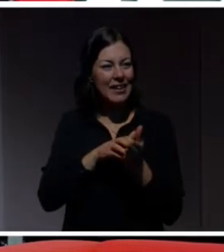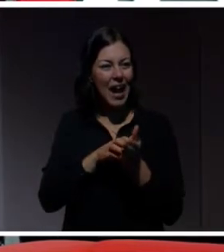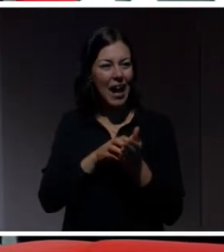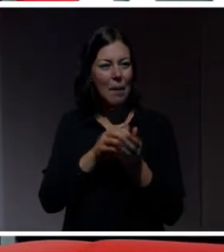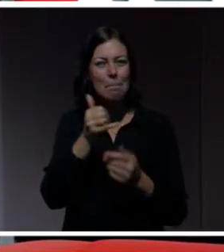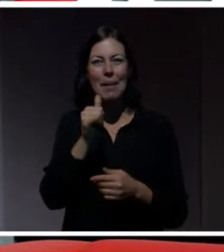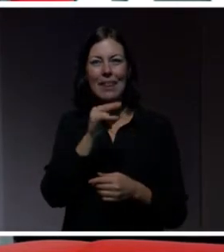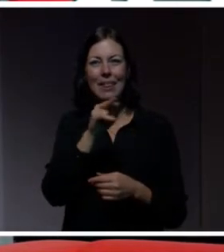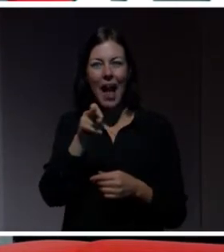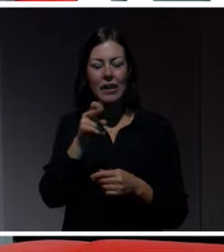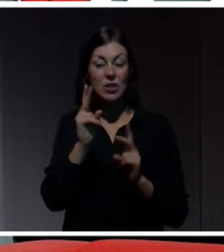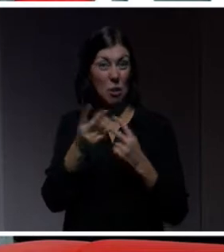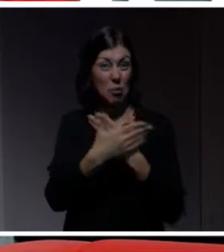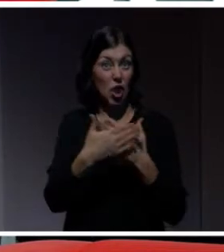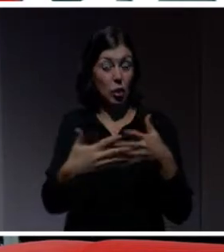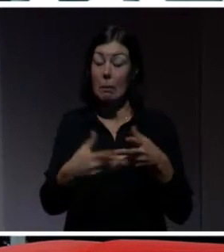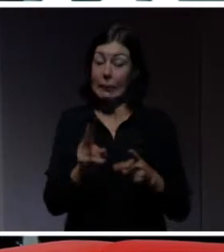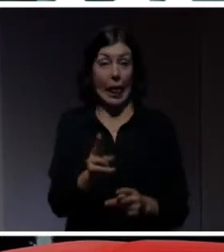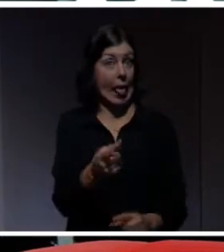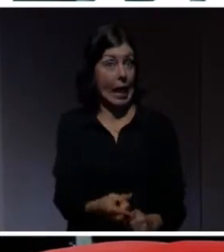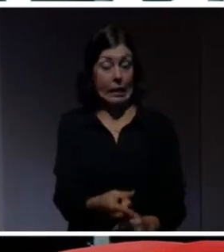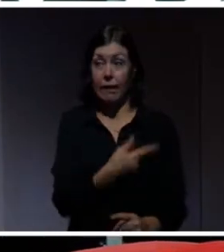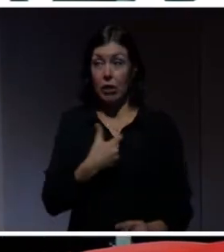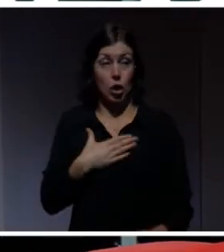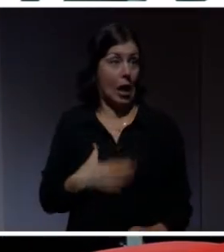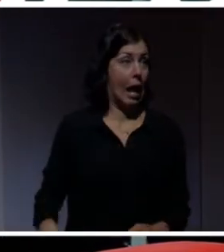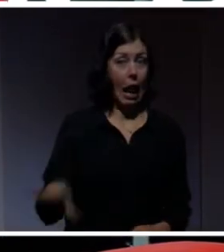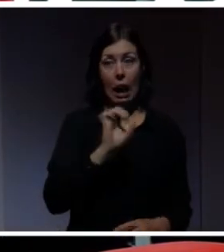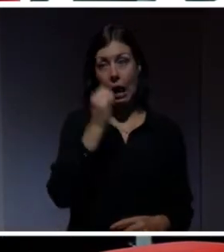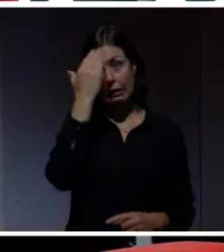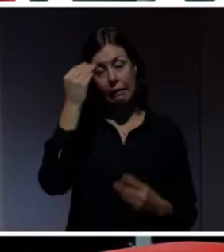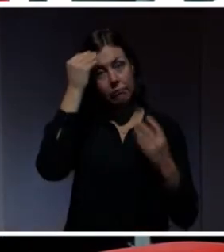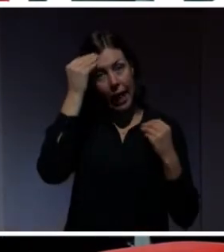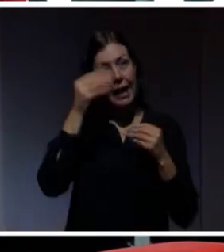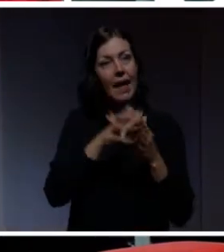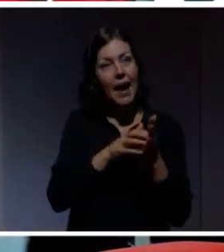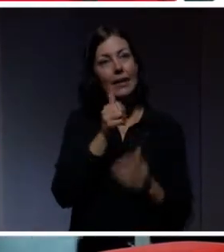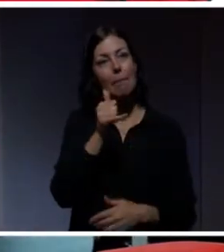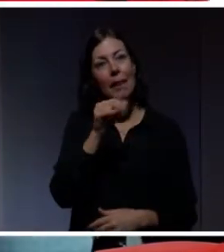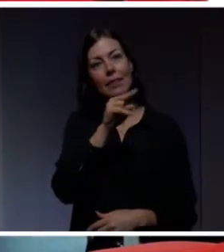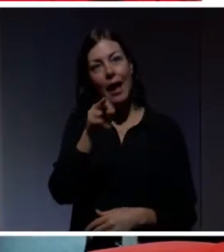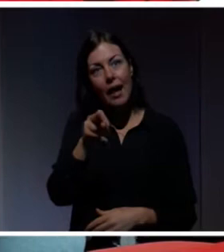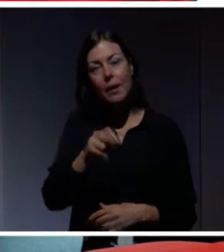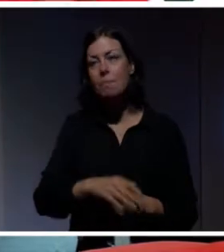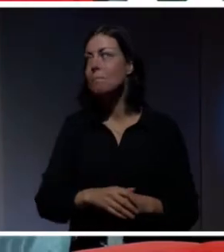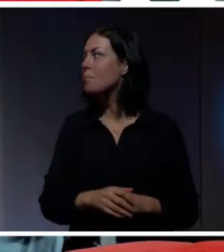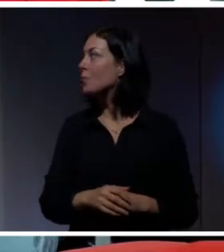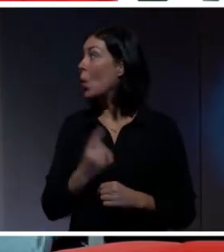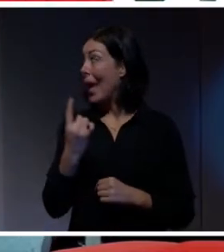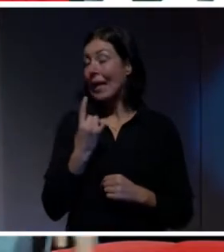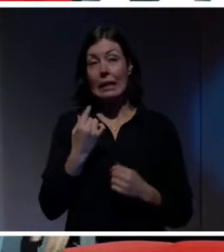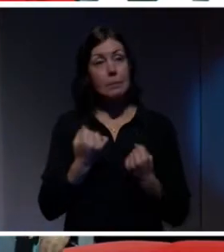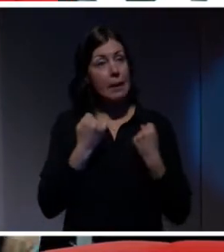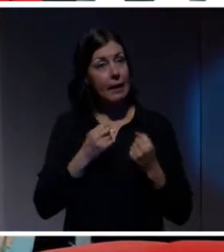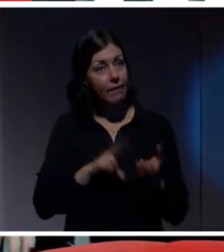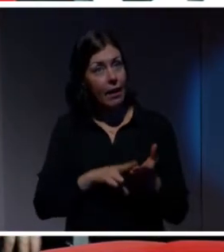tänker. Och det är faktiskt väldigt enkelt. Vi tycker att alla kan lära sig att räkna binärt. Och en till spännande